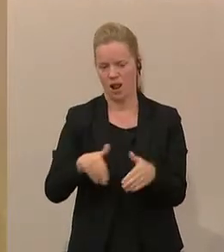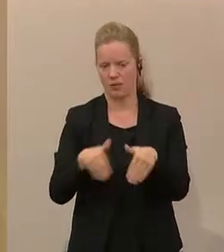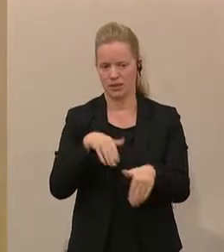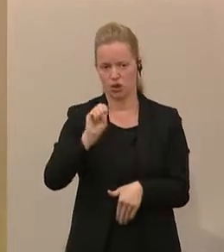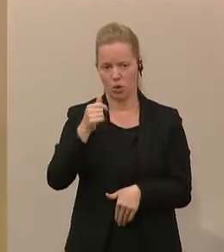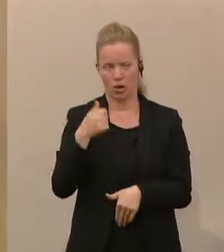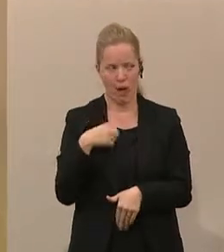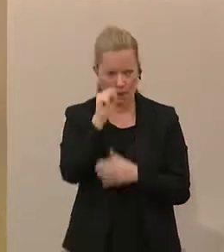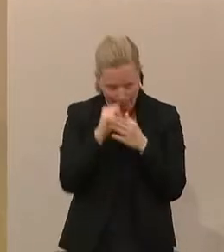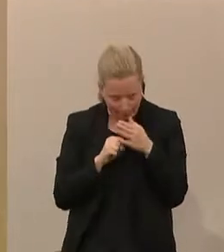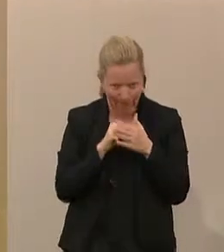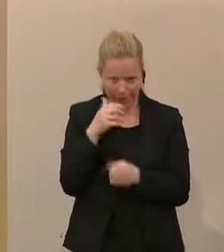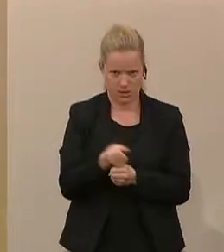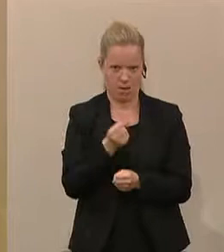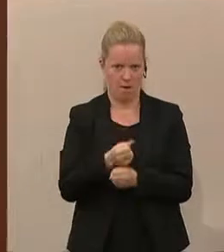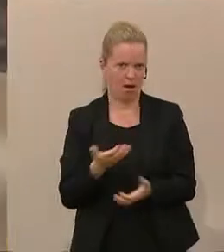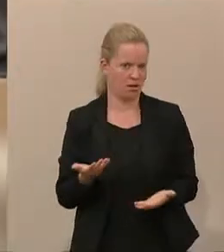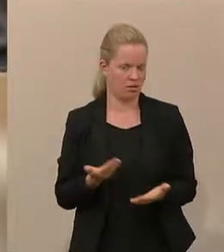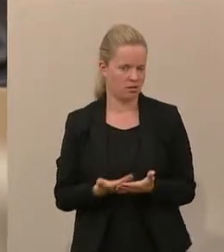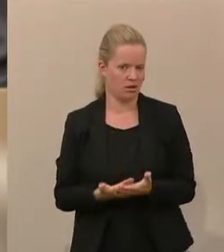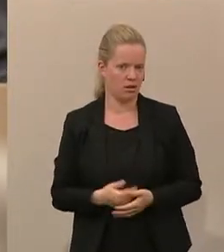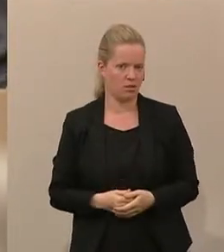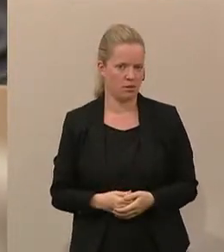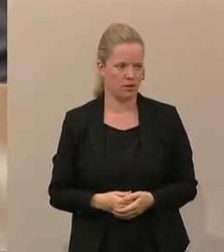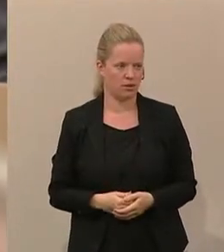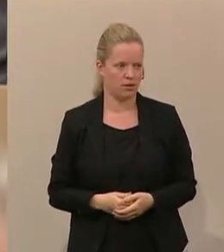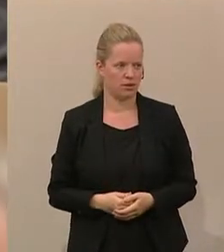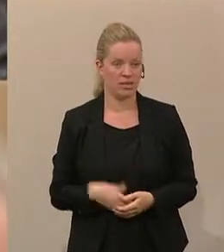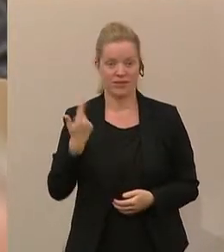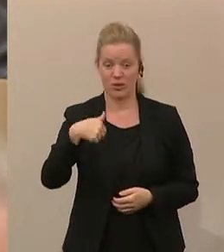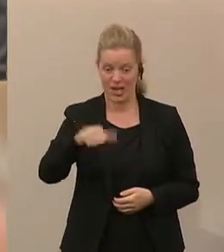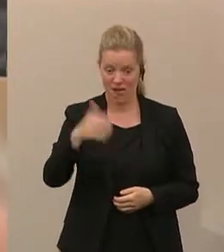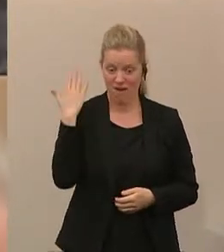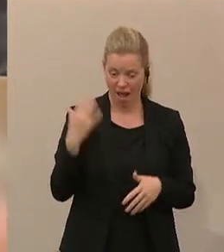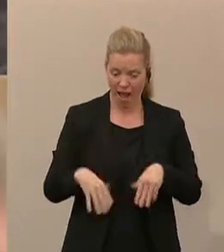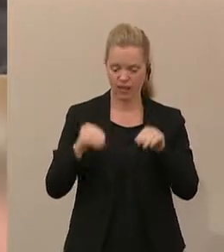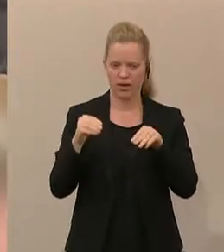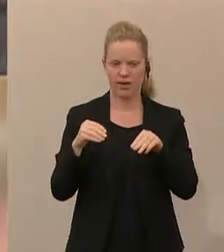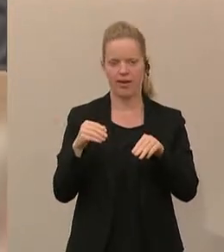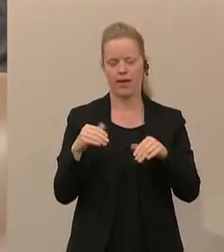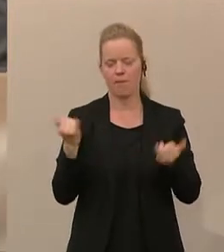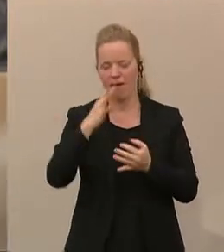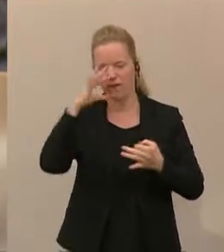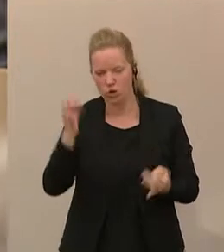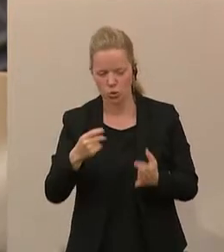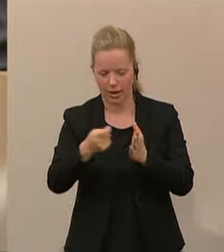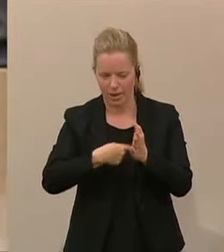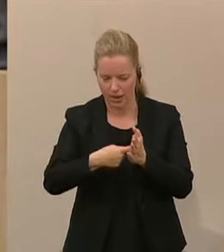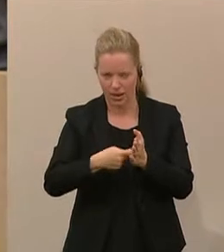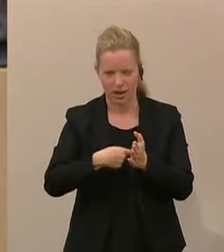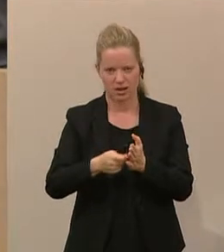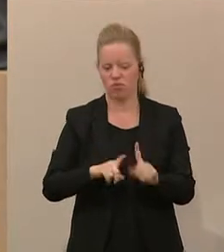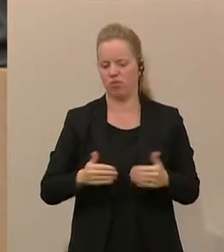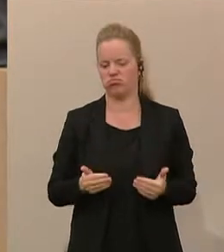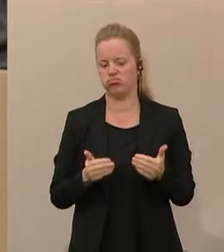den Kopf in den Sand gesetzt hat und gar nichts mehr gemacht hat. Das, was 2011 begonnen wurde, immer wieder versucht wurde zu reparieren, ist